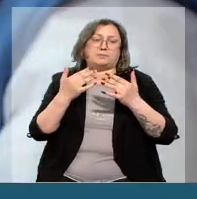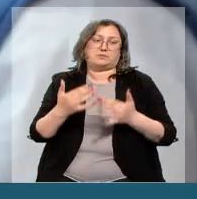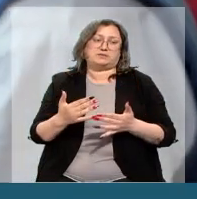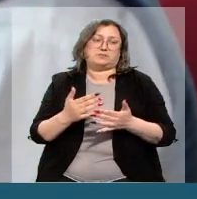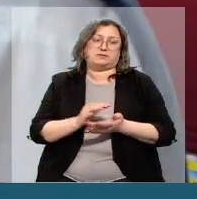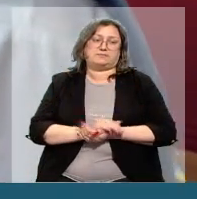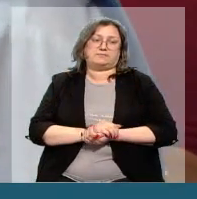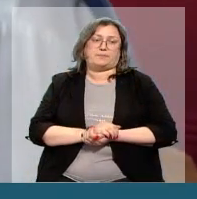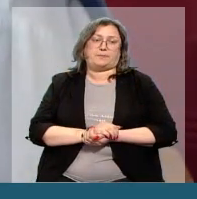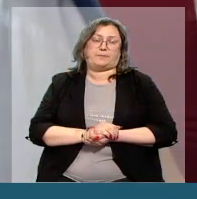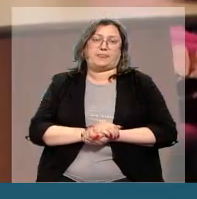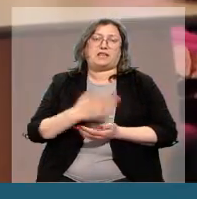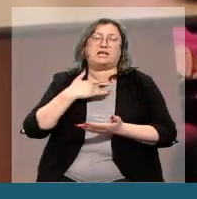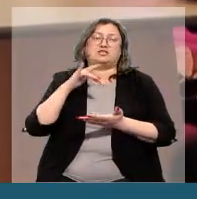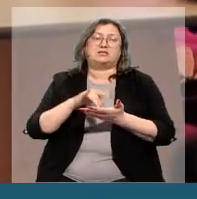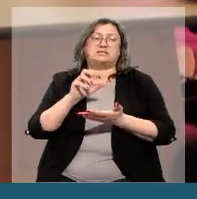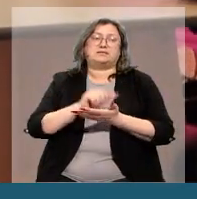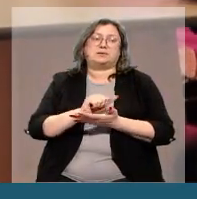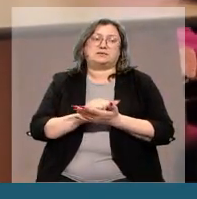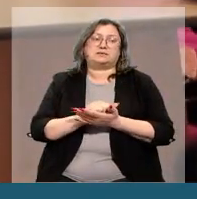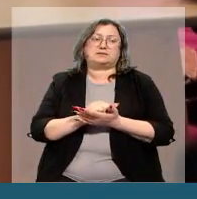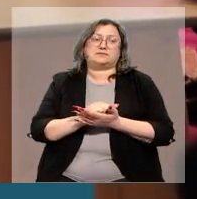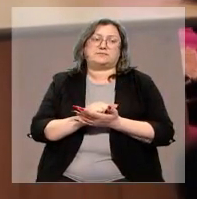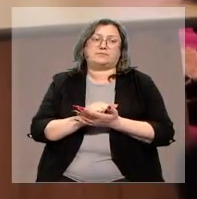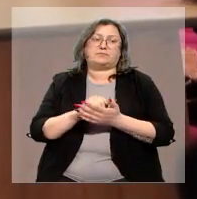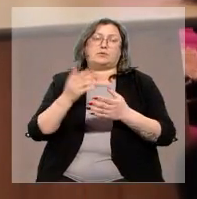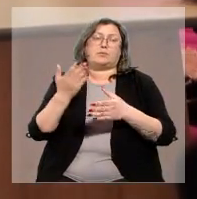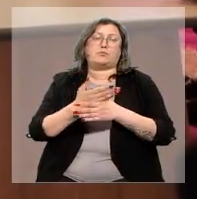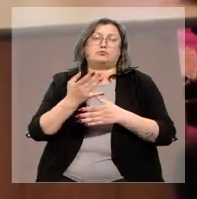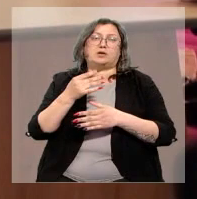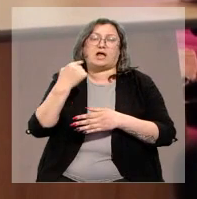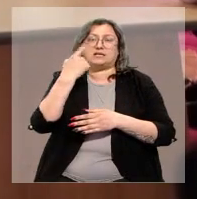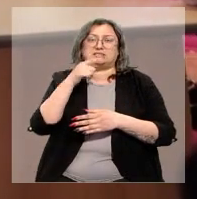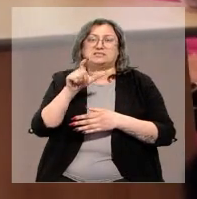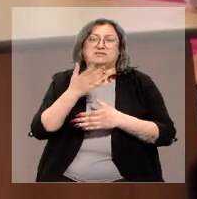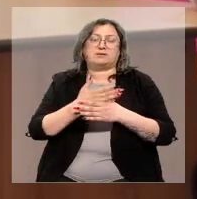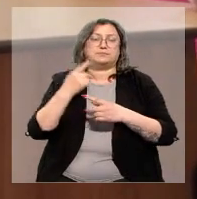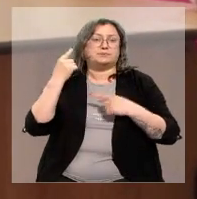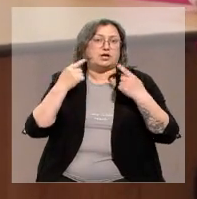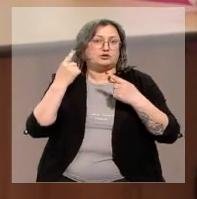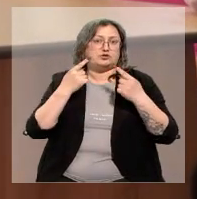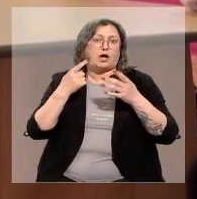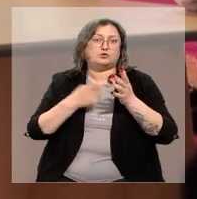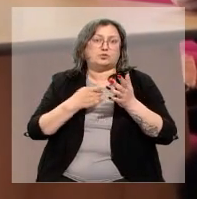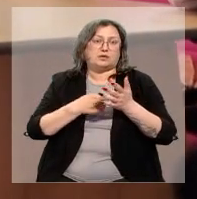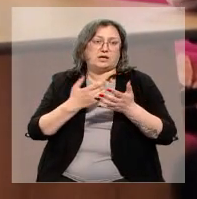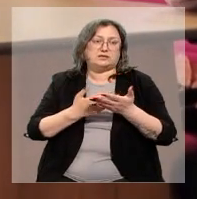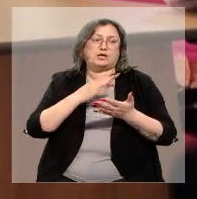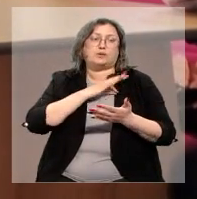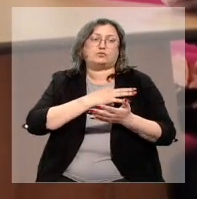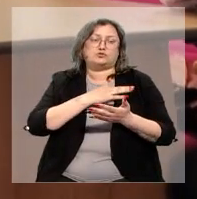потребностями. Наш центр занимается помощью для лиц с инвалидностью, психологические консультации,